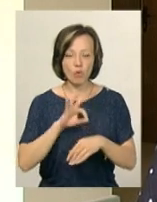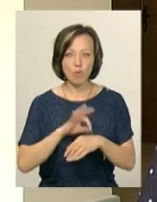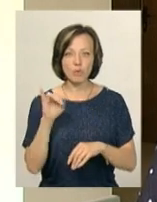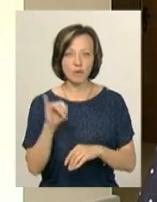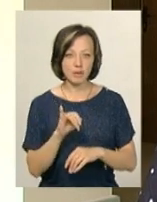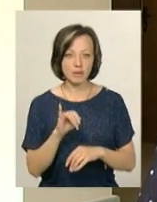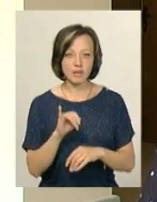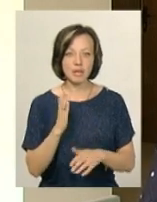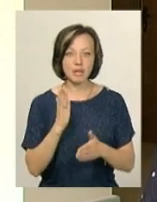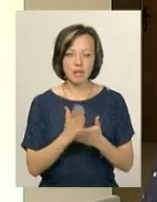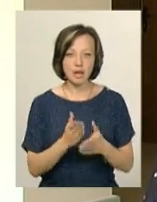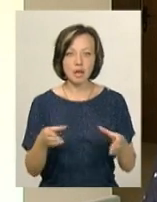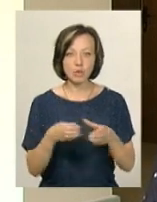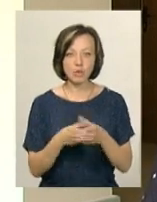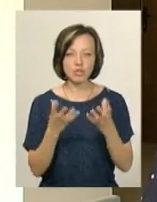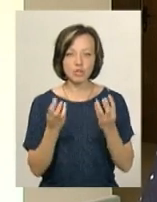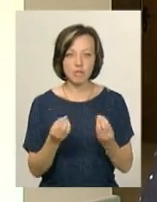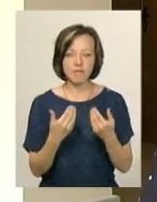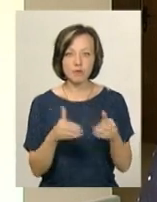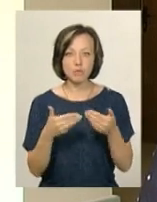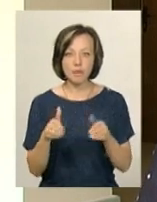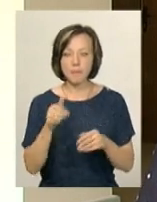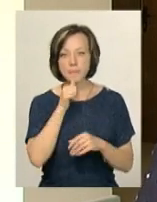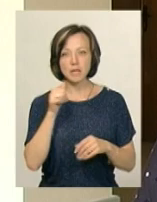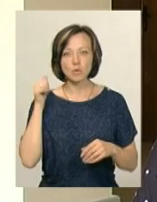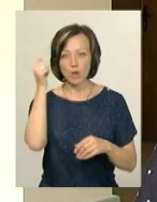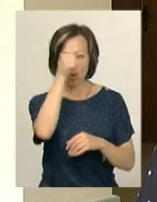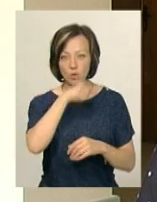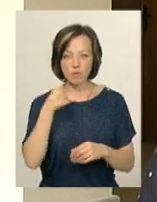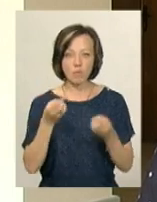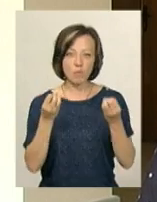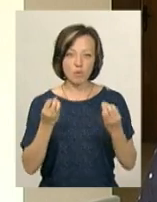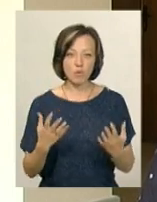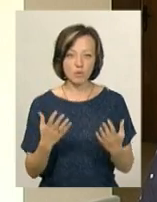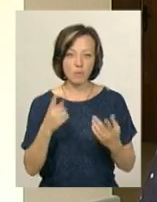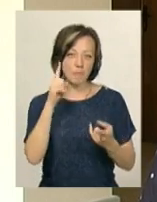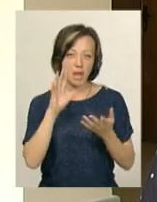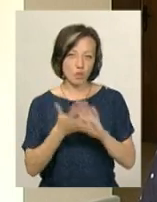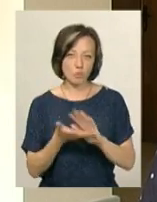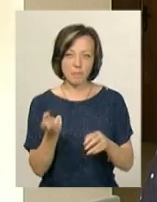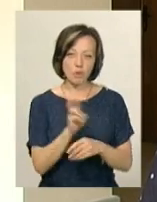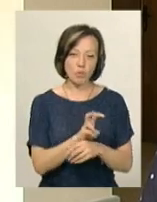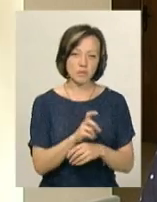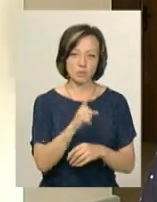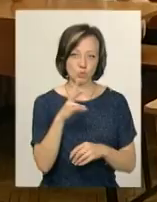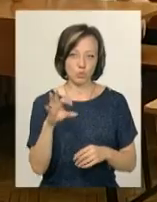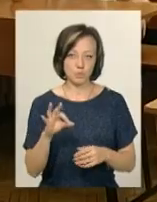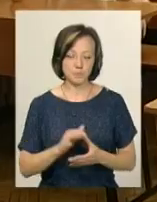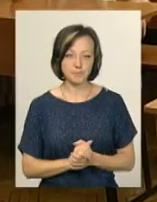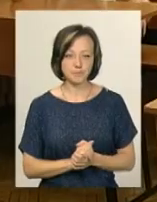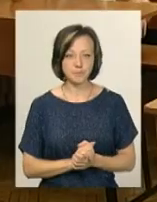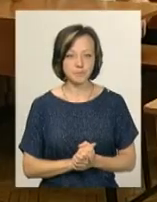І є категорія – це випускники минулих років, які просто передумали приходити на те чи інше тестування.